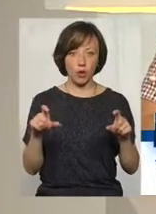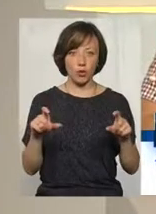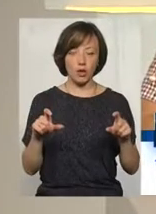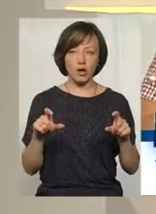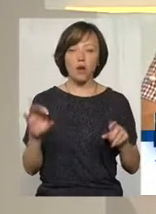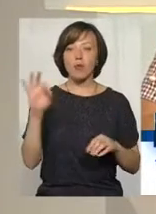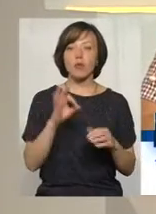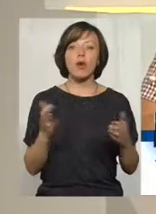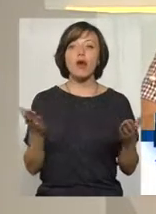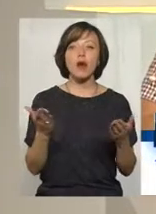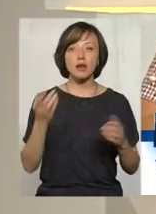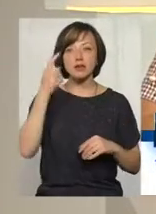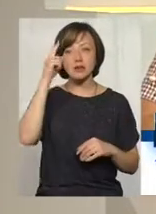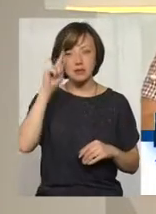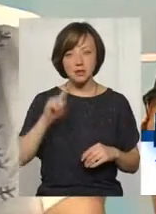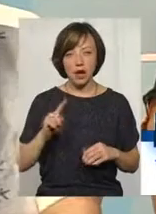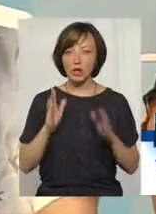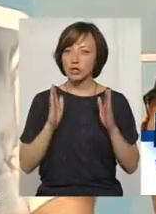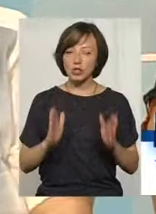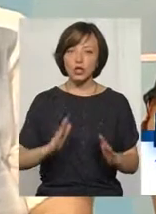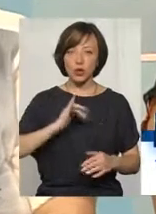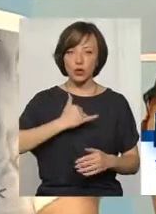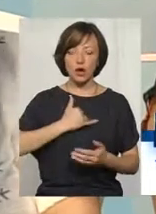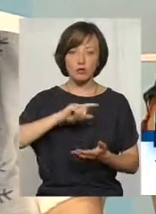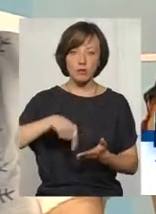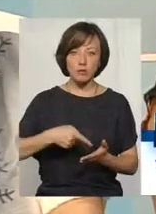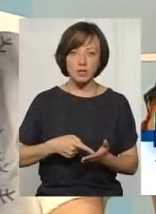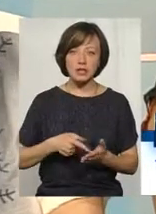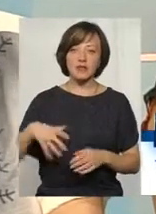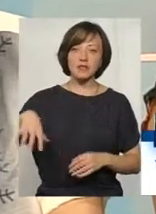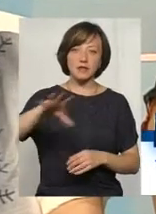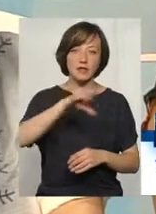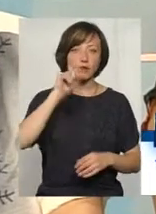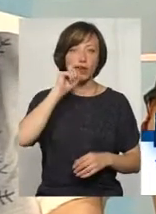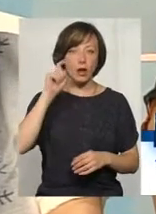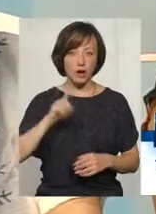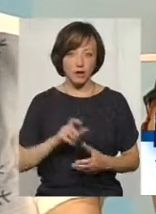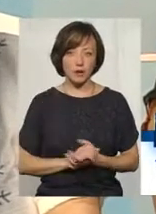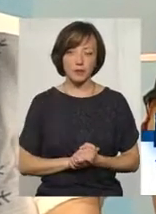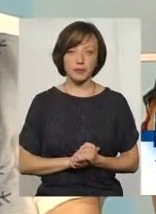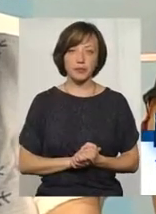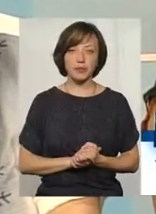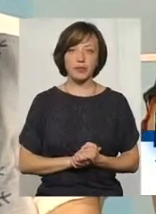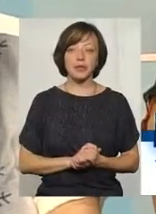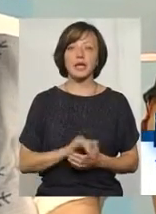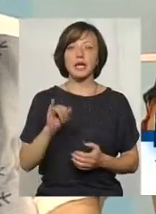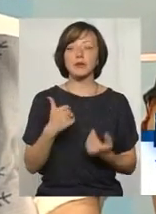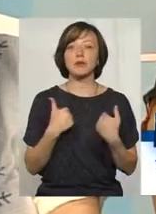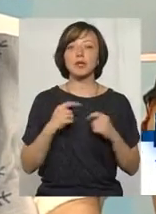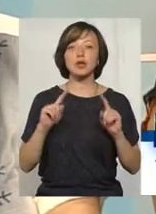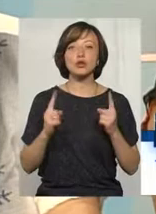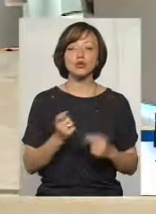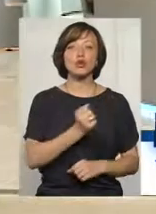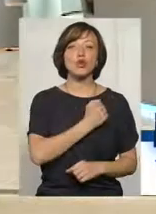про який знають не не ще в нашому місті, а скрідь в Україні. І мені дуже